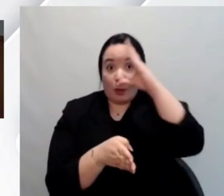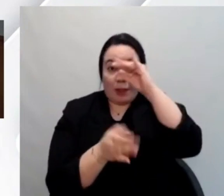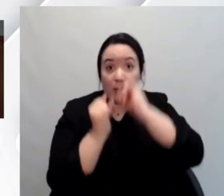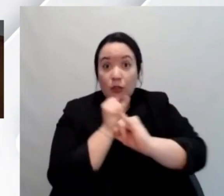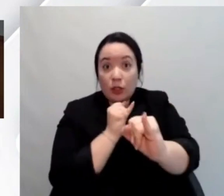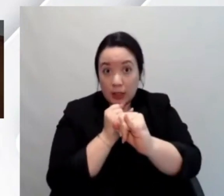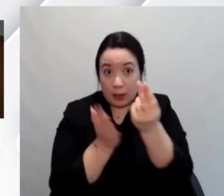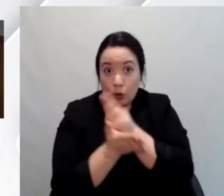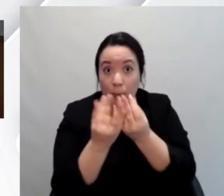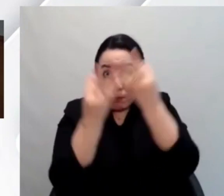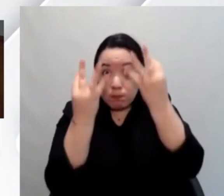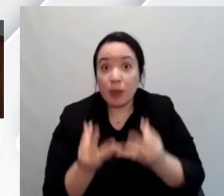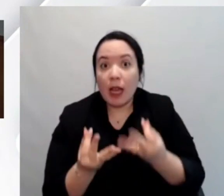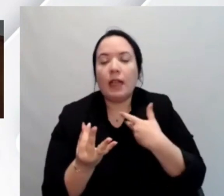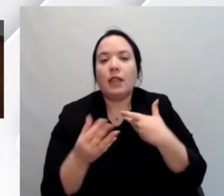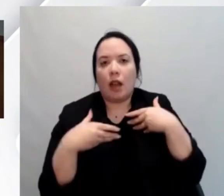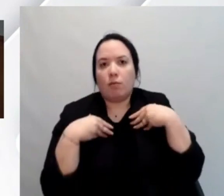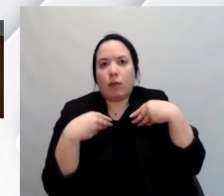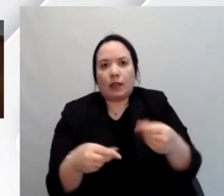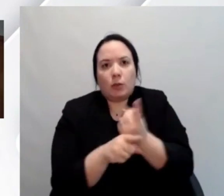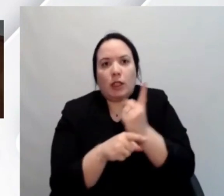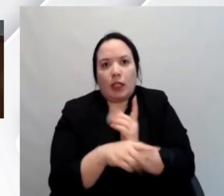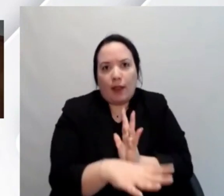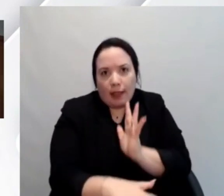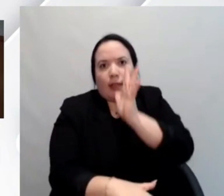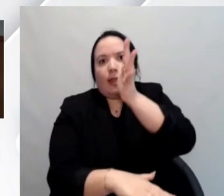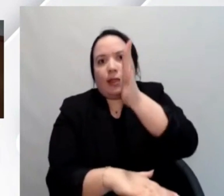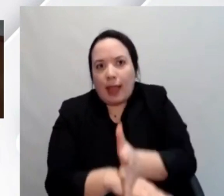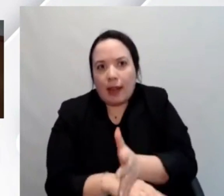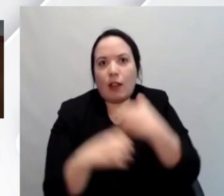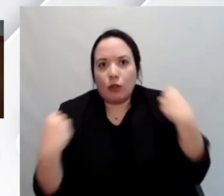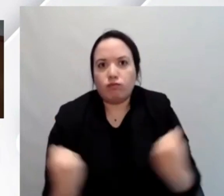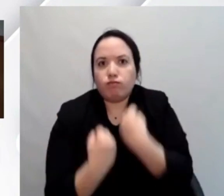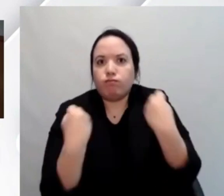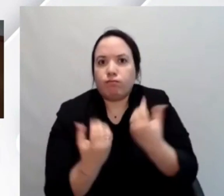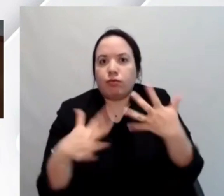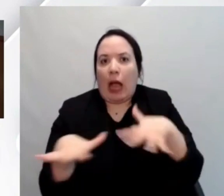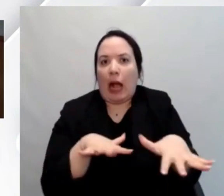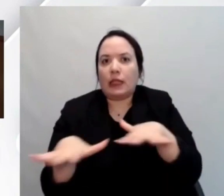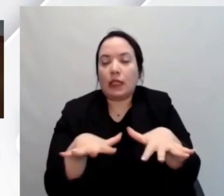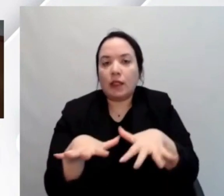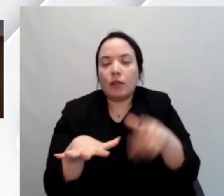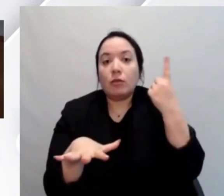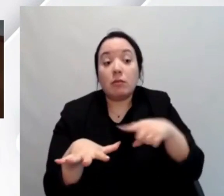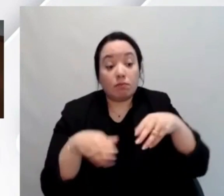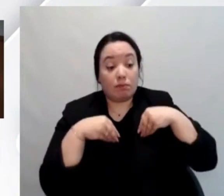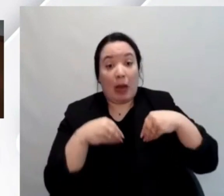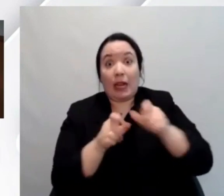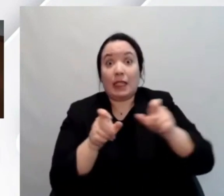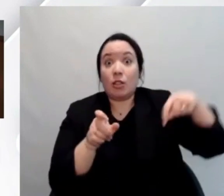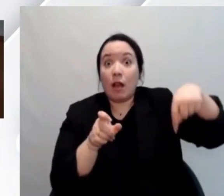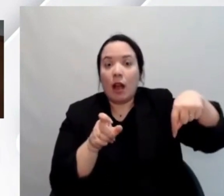partecipanti sono spesso chiamati attivamente a intervenire all'interno del corso, quindi se anche i partecipanti non hanno